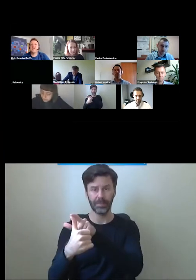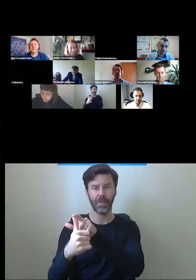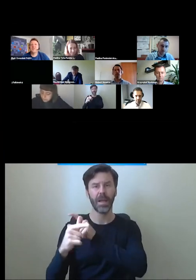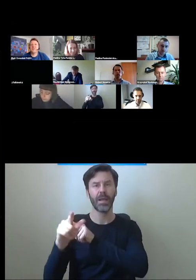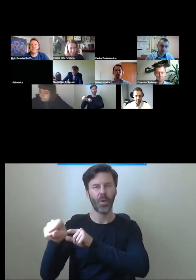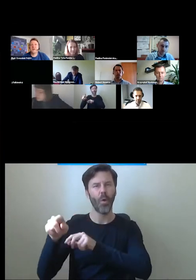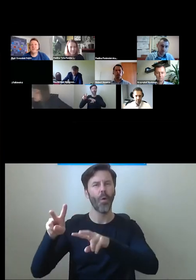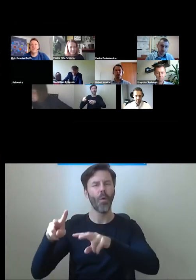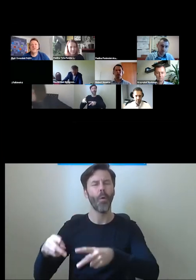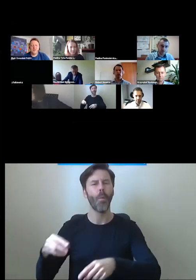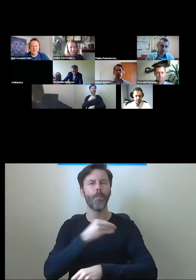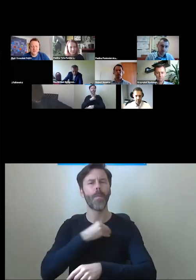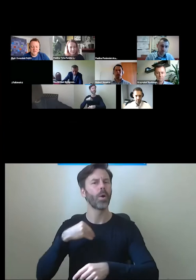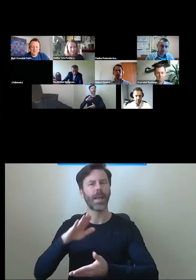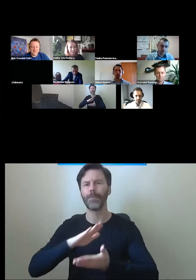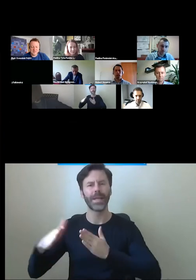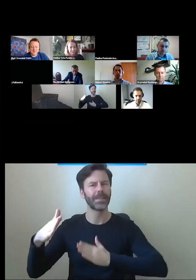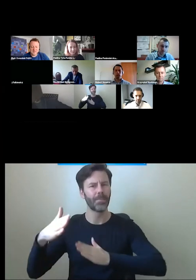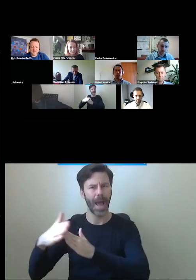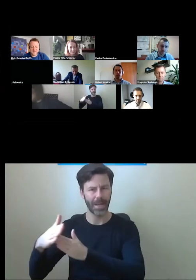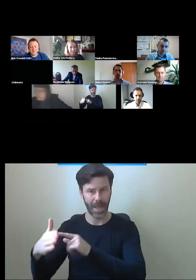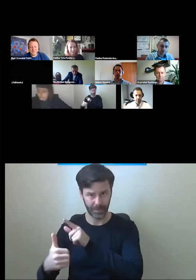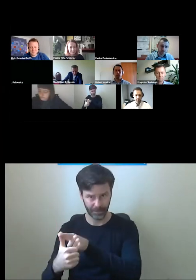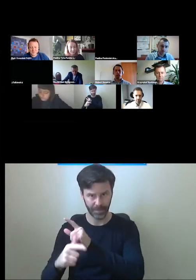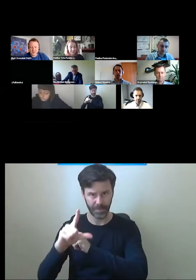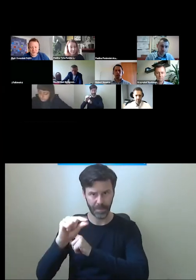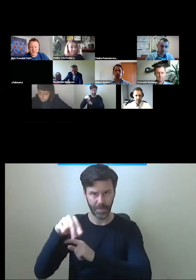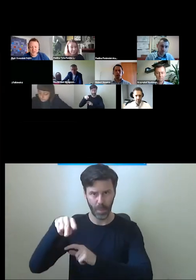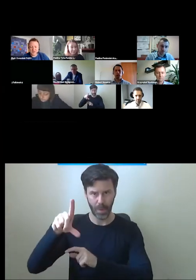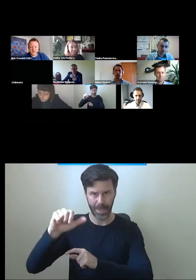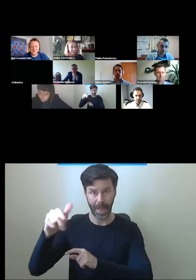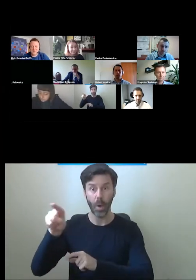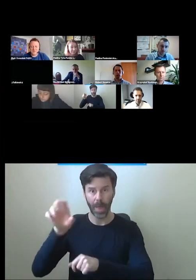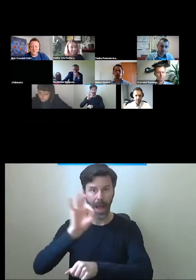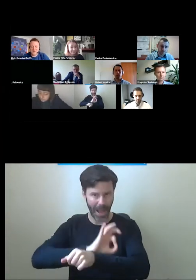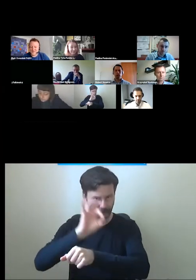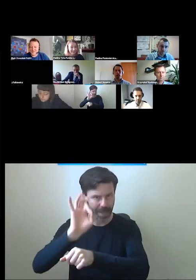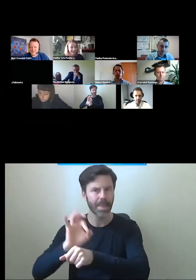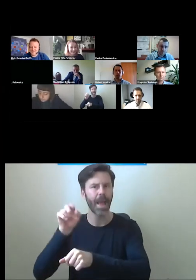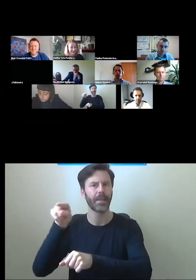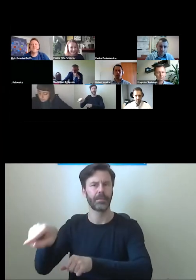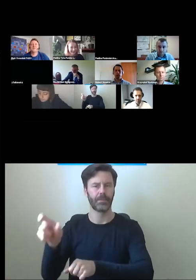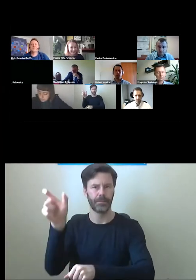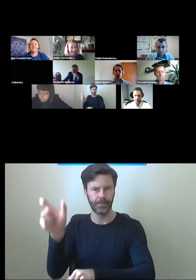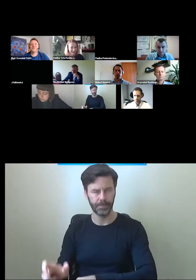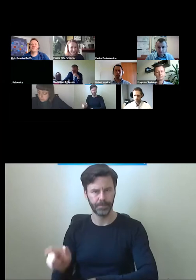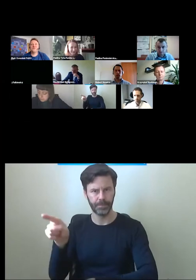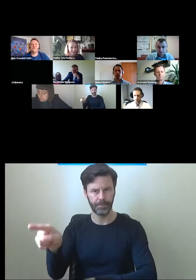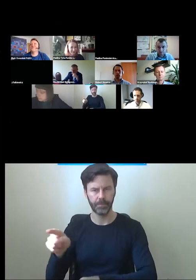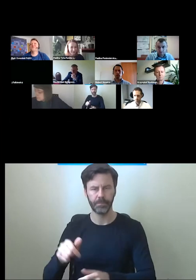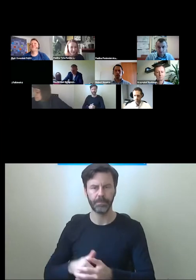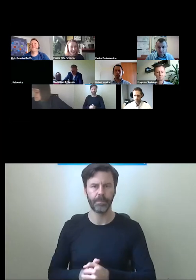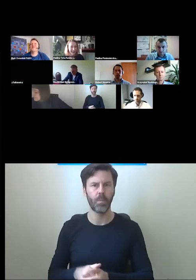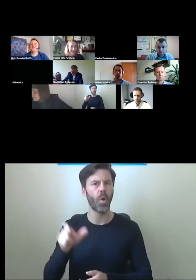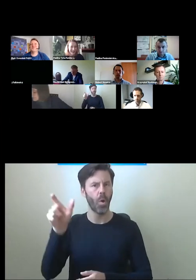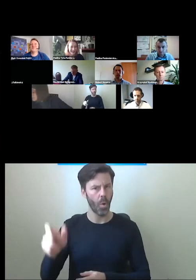bez barier. Jest architektką i piewczynią